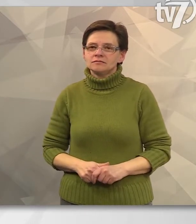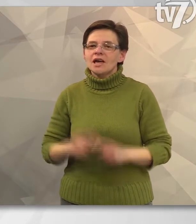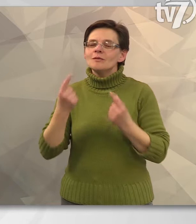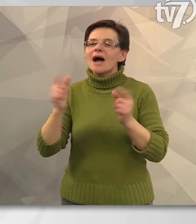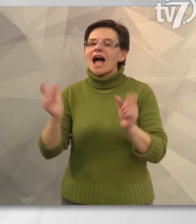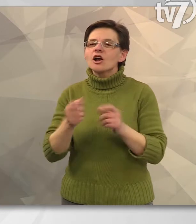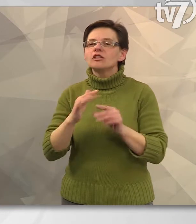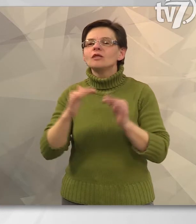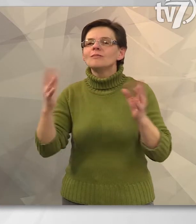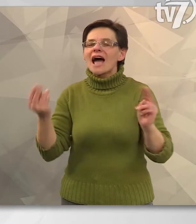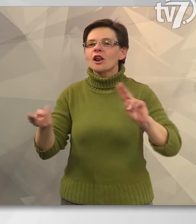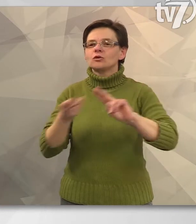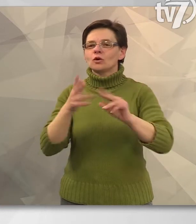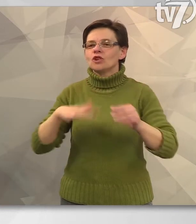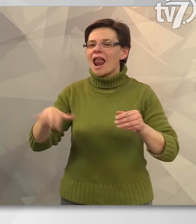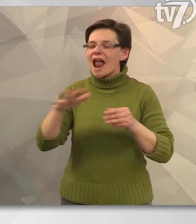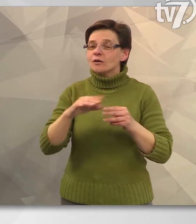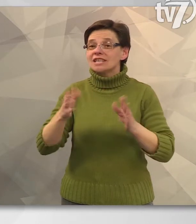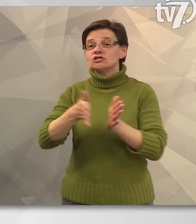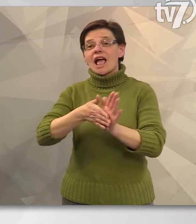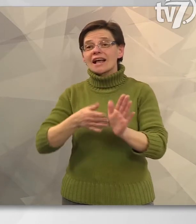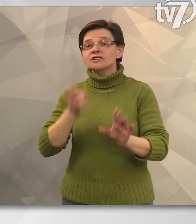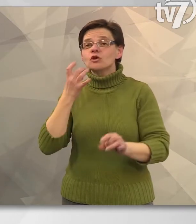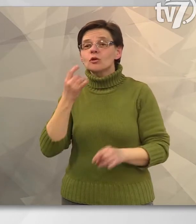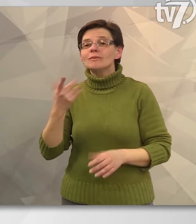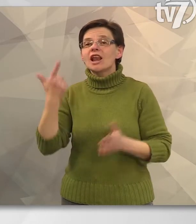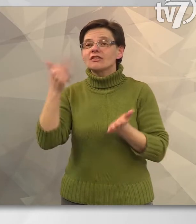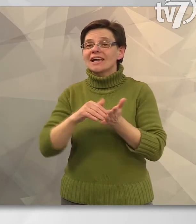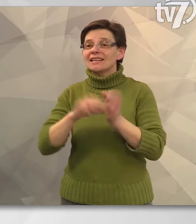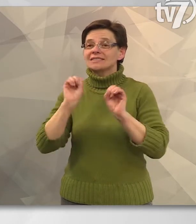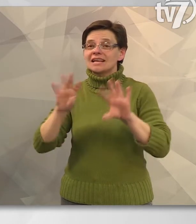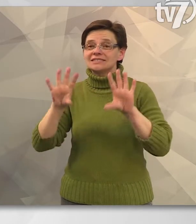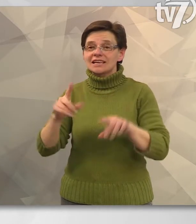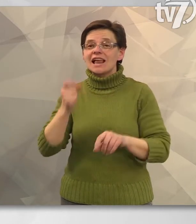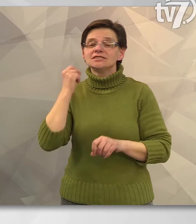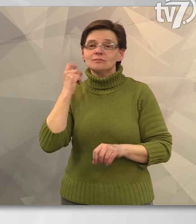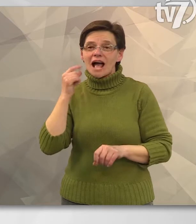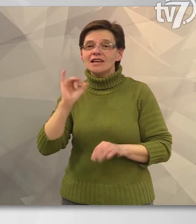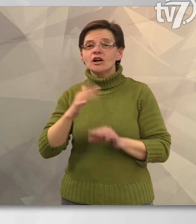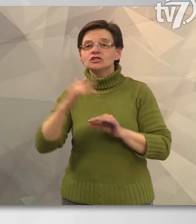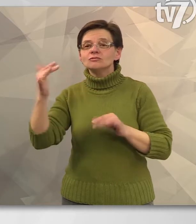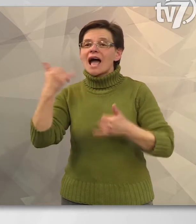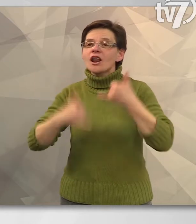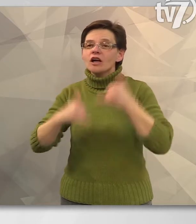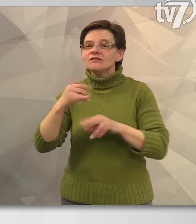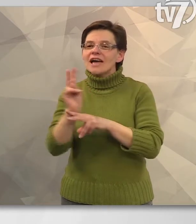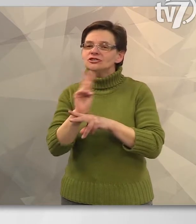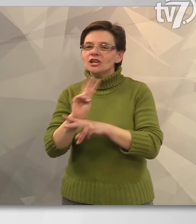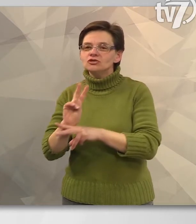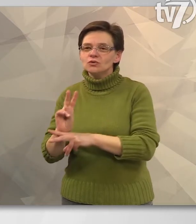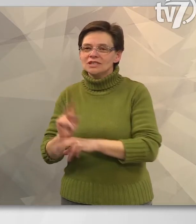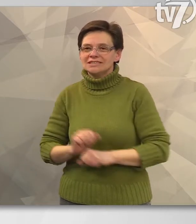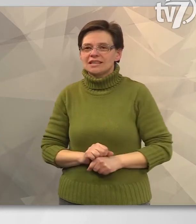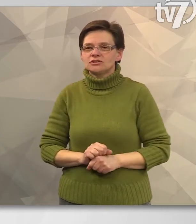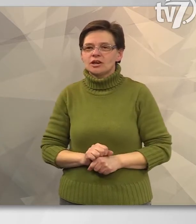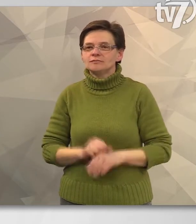Páratlan párlatok találkozása. Elkezdődött a Brillante 2019 pálinka és párlatverseny zsűrizése.